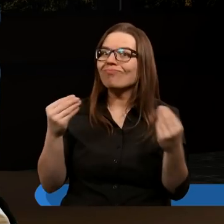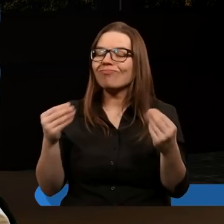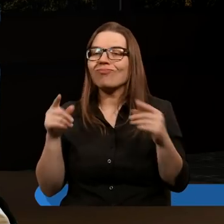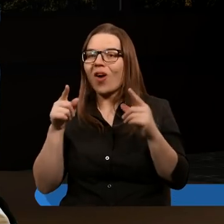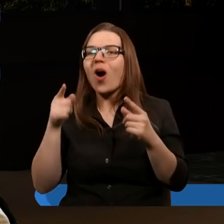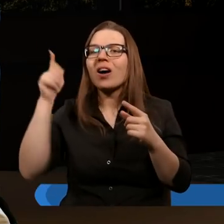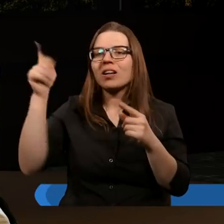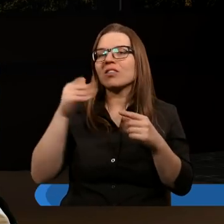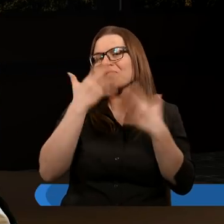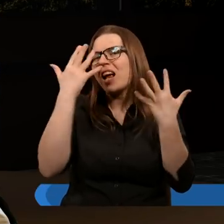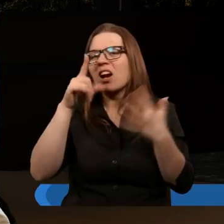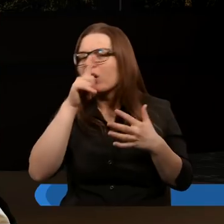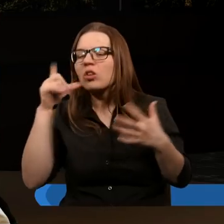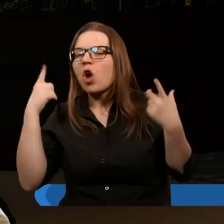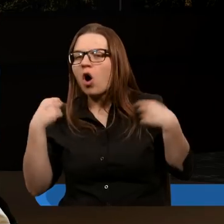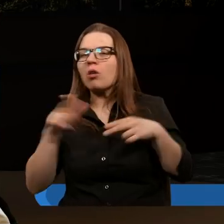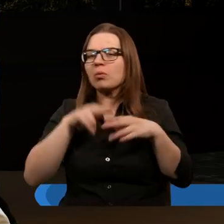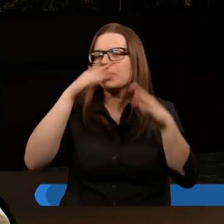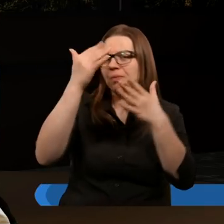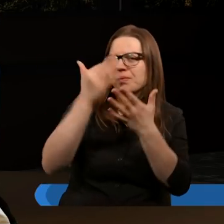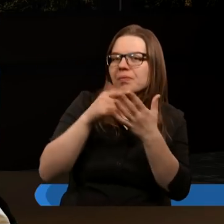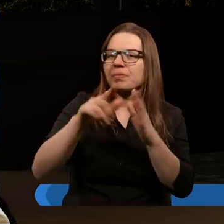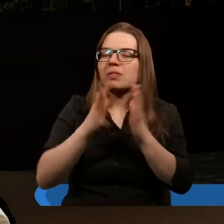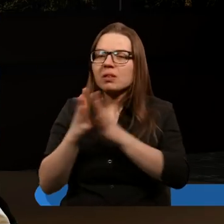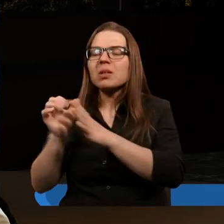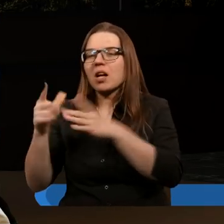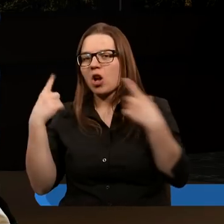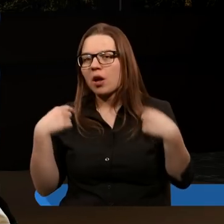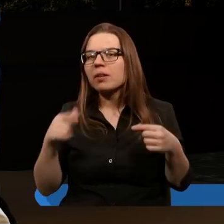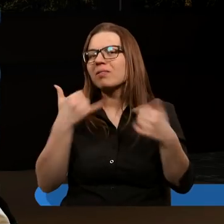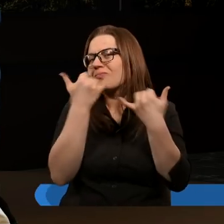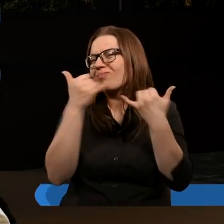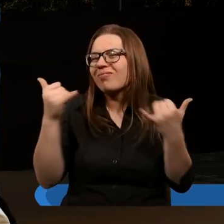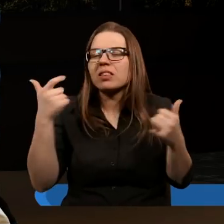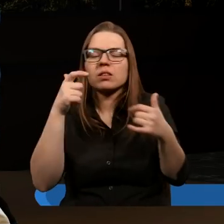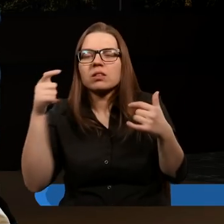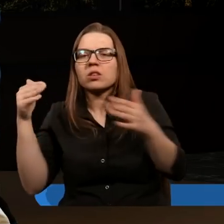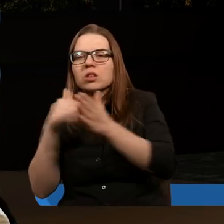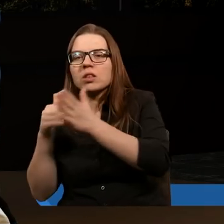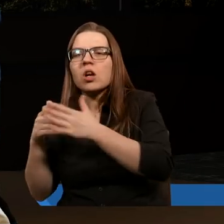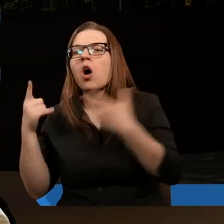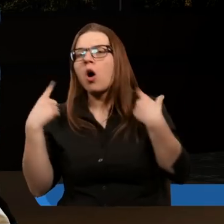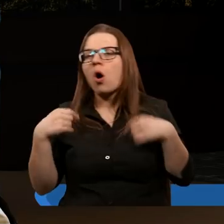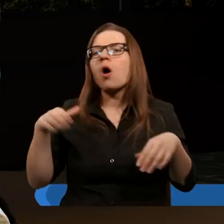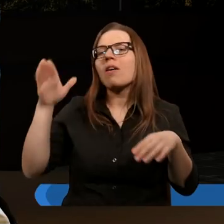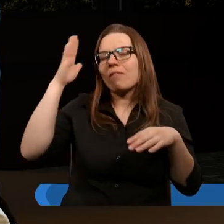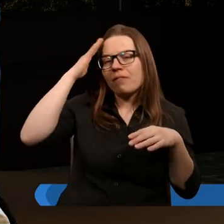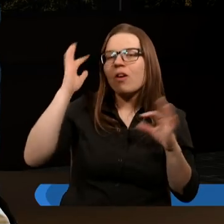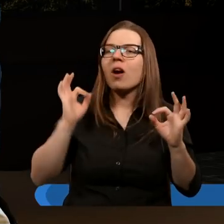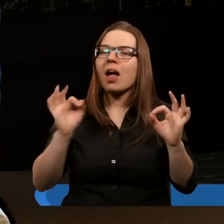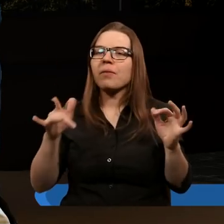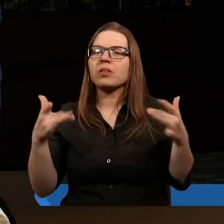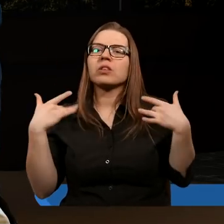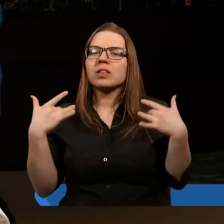postawa wielu osób, chociażby wymienionych tutaj dwóch, ale tam były setki tysięcy osób, które wolały oddać życie